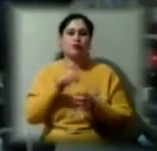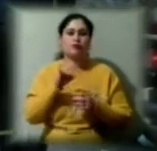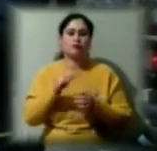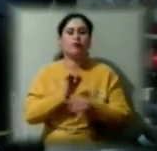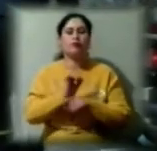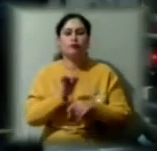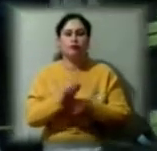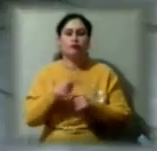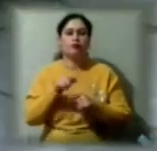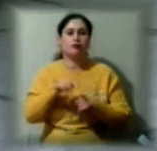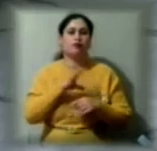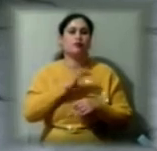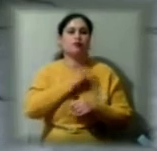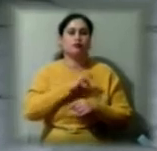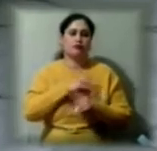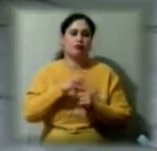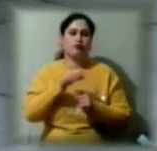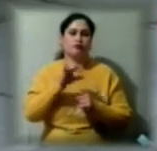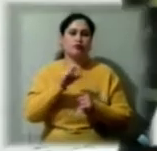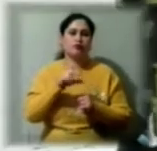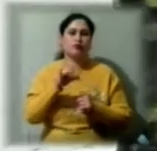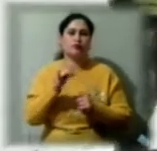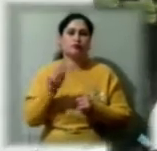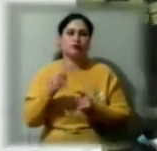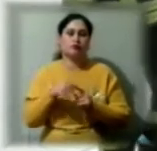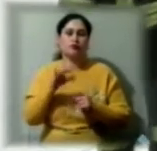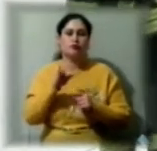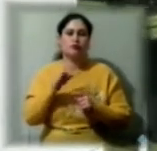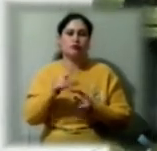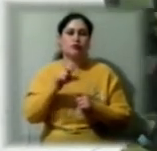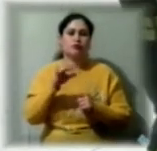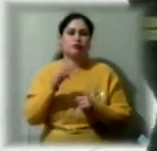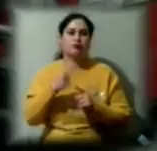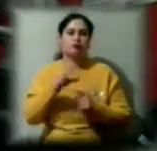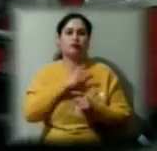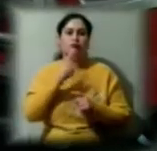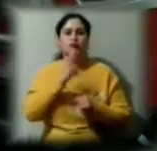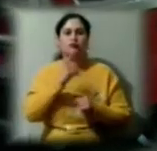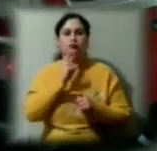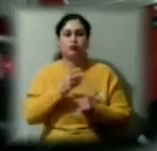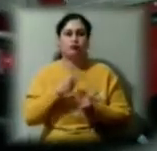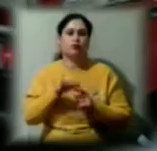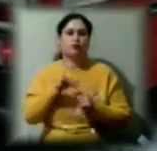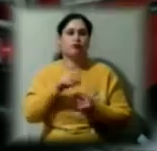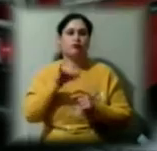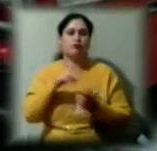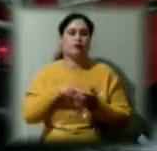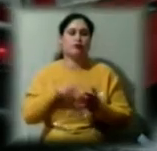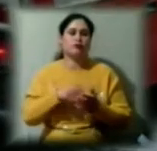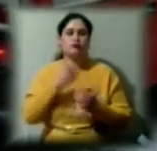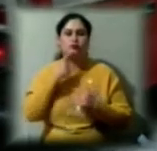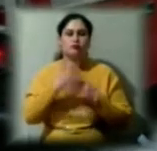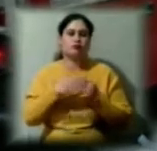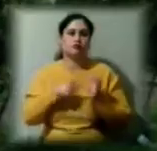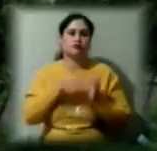цього використовували відчисняну продукцію. Термін його експлуатації був 2-3 роки. При цьому варті близько 6 тисяч гривень. І